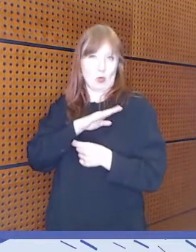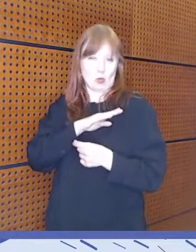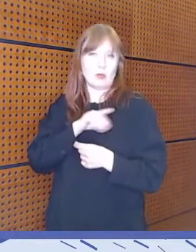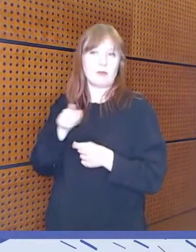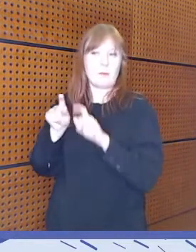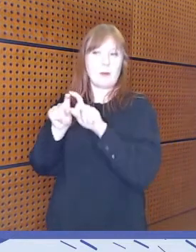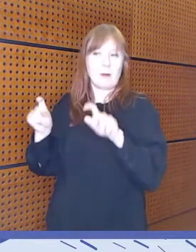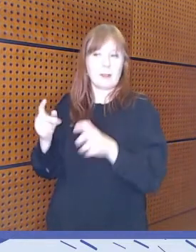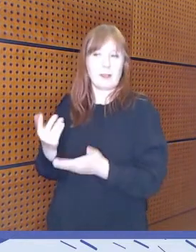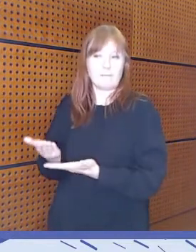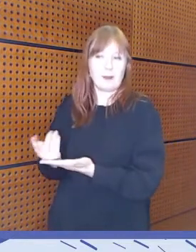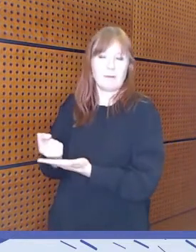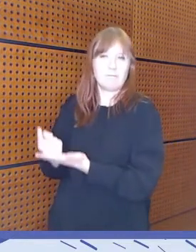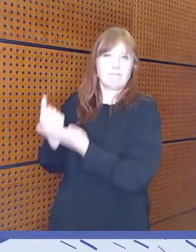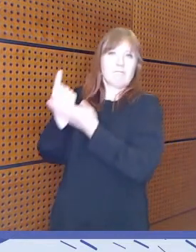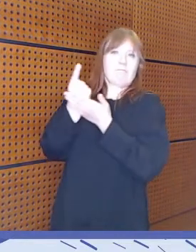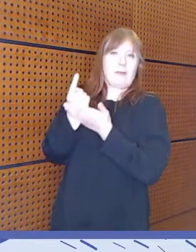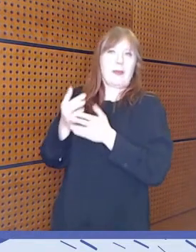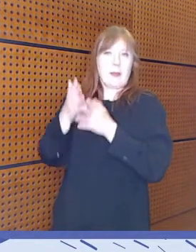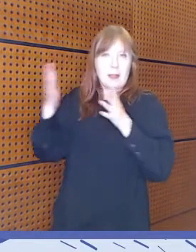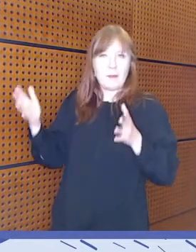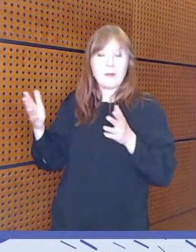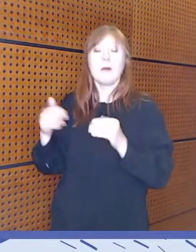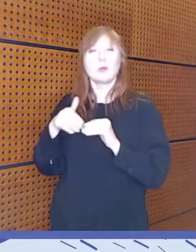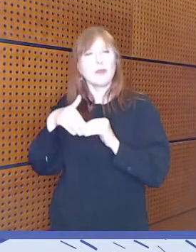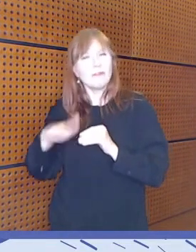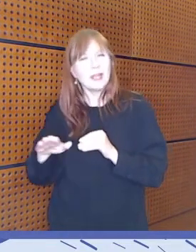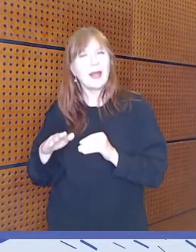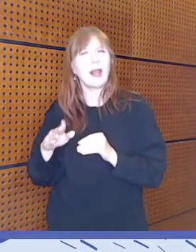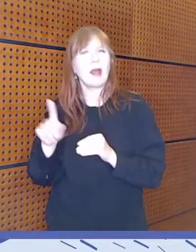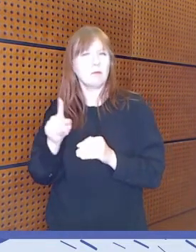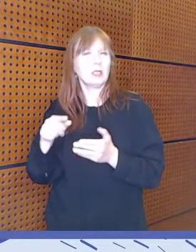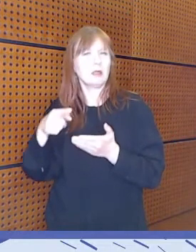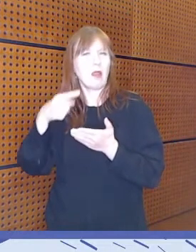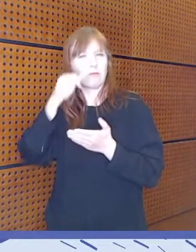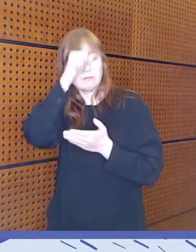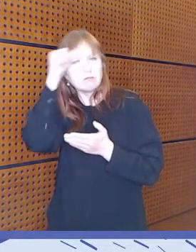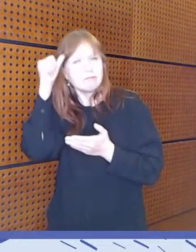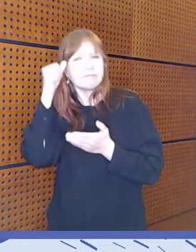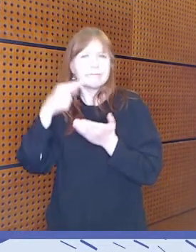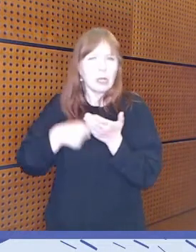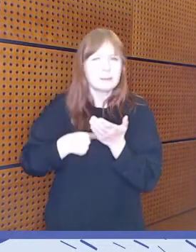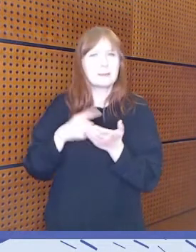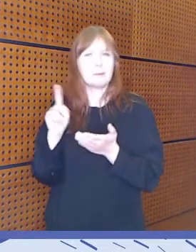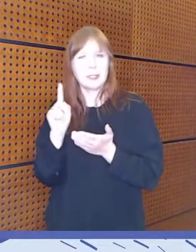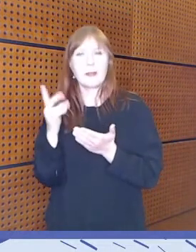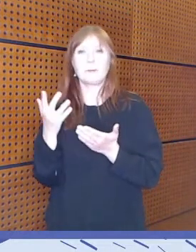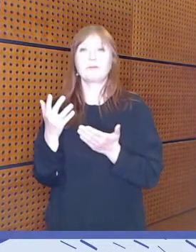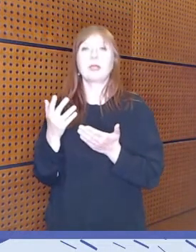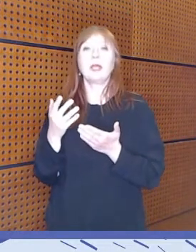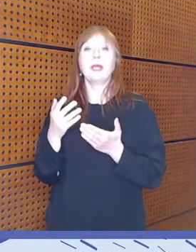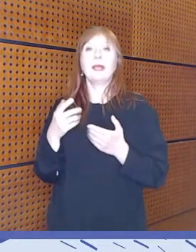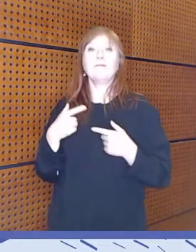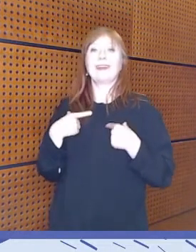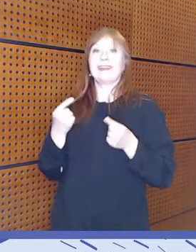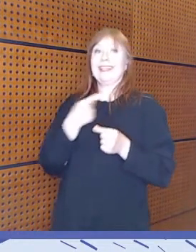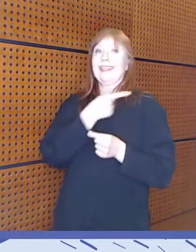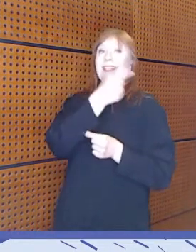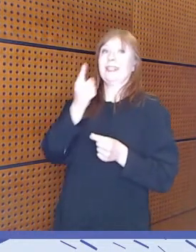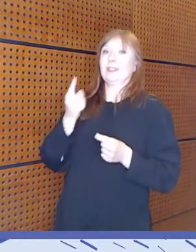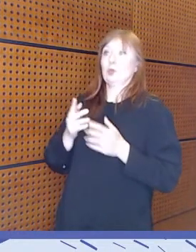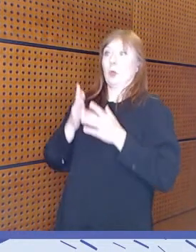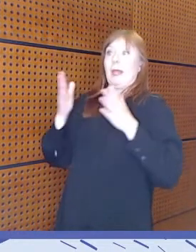Mutta just yhtenä haasteena edelleen voisin sanoa, että vaikka on tapahtunut sitä kiinnostuksen kasvua, niin